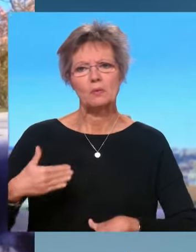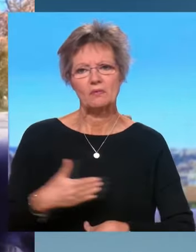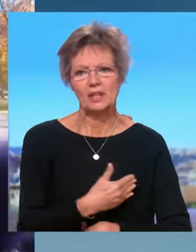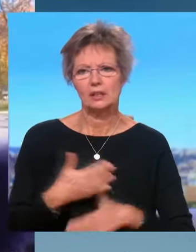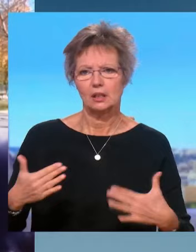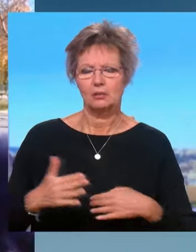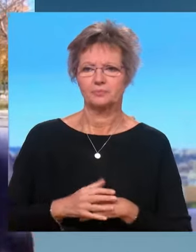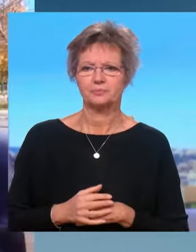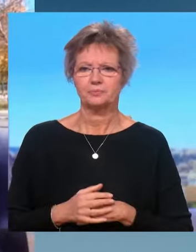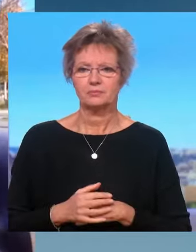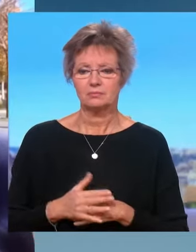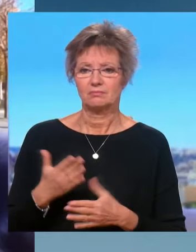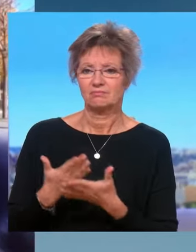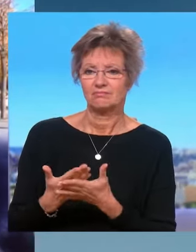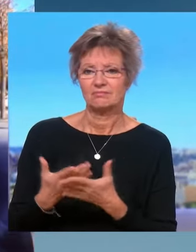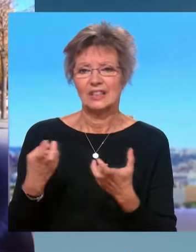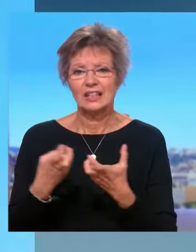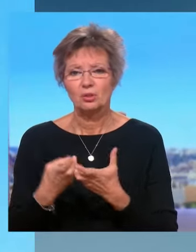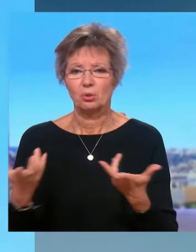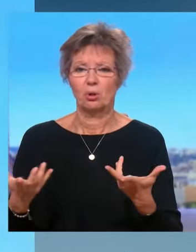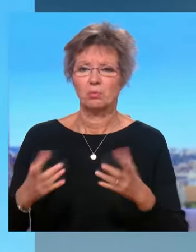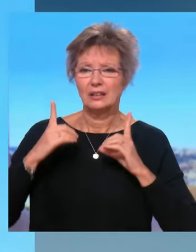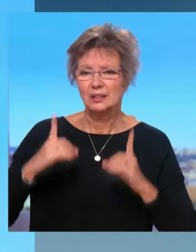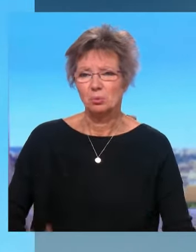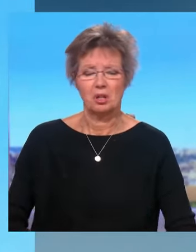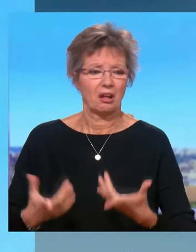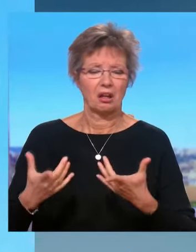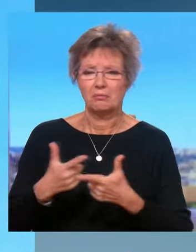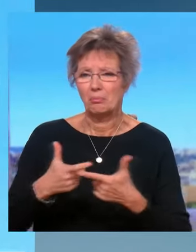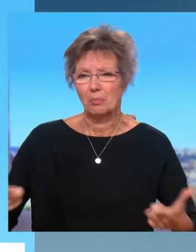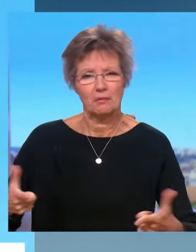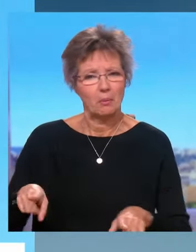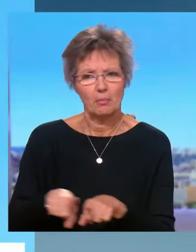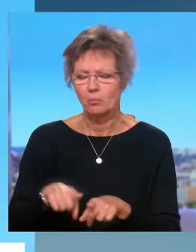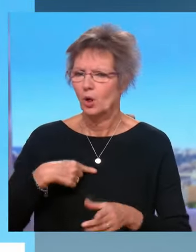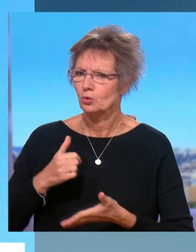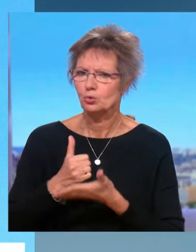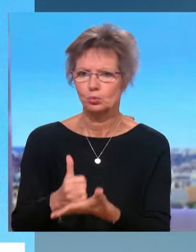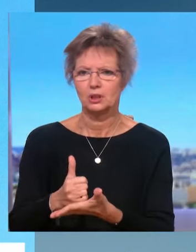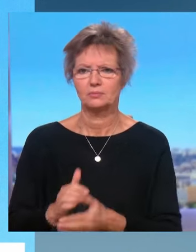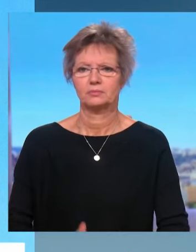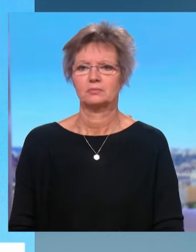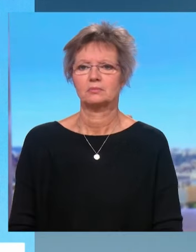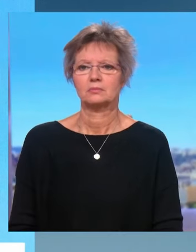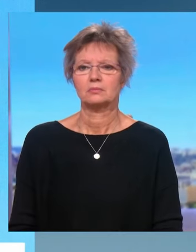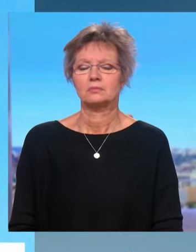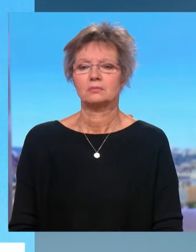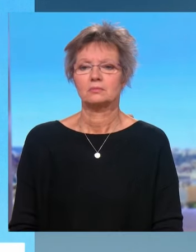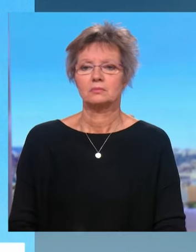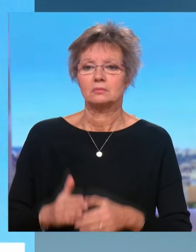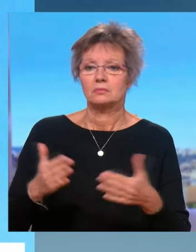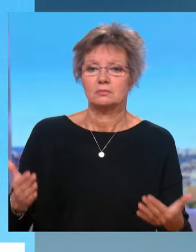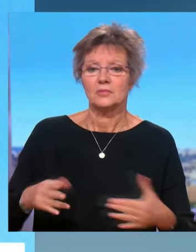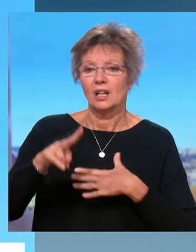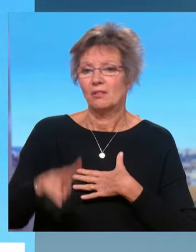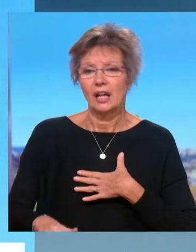'intimidation. C'est le cas de beaucoup de parlementaires également. Et j'apporte tout mon soutien. Je ne pas mettre des mots sur cet aspect.